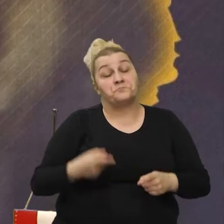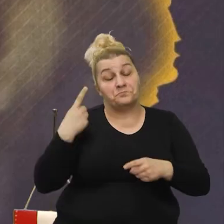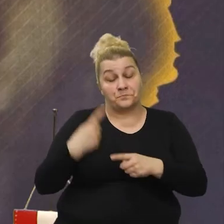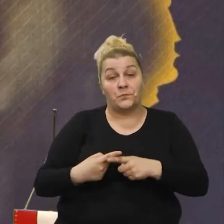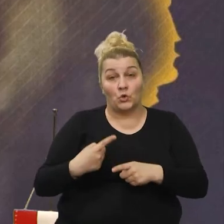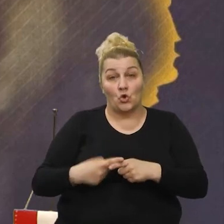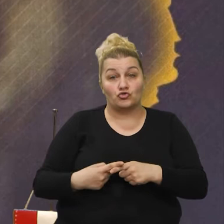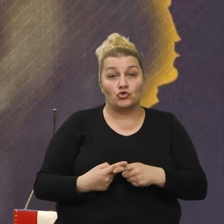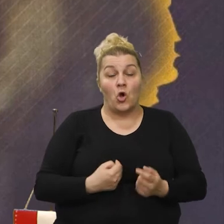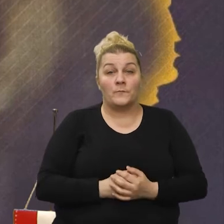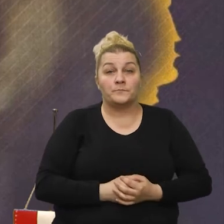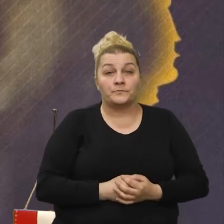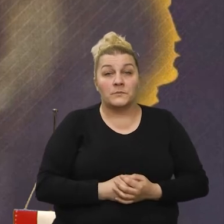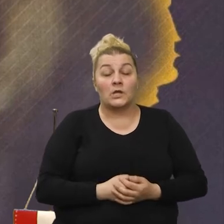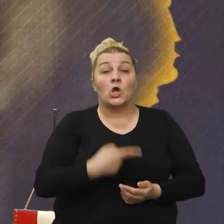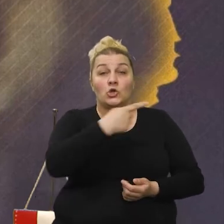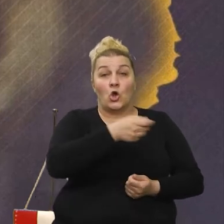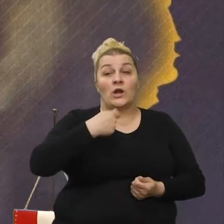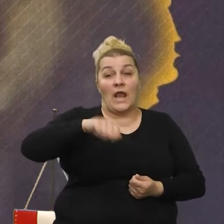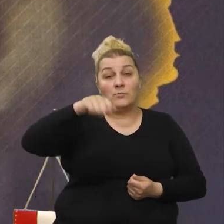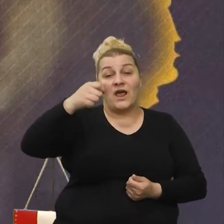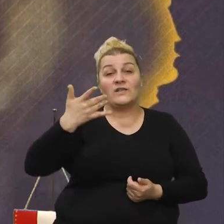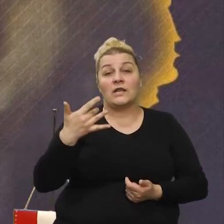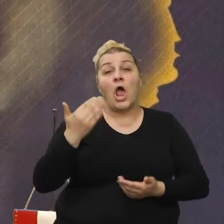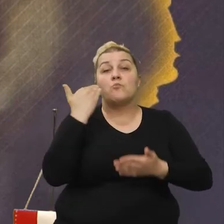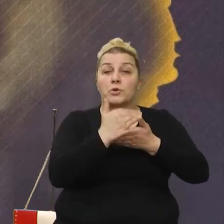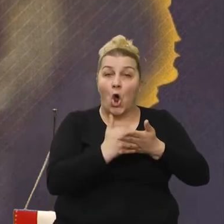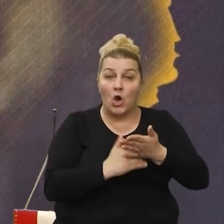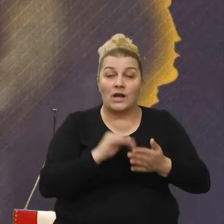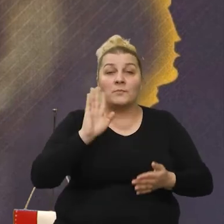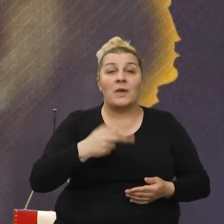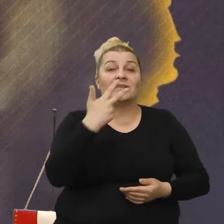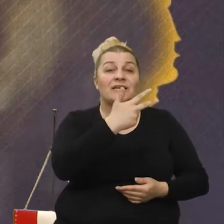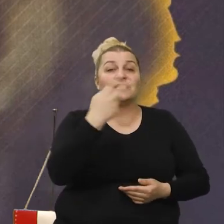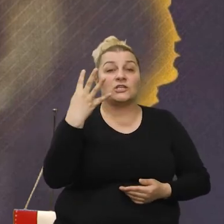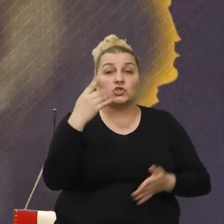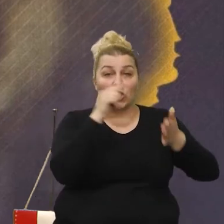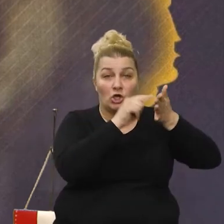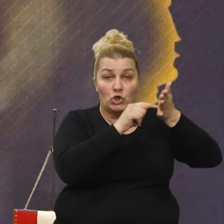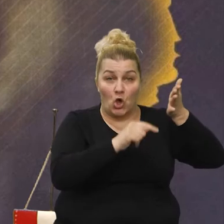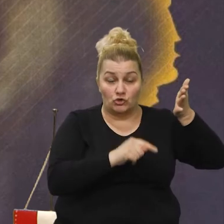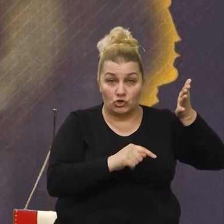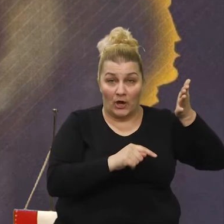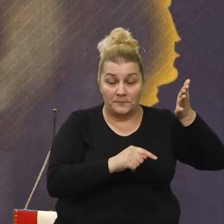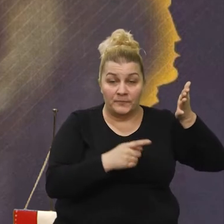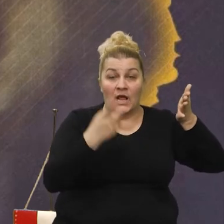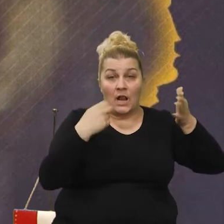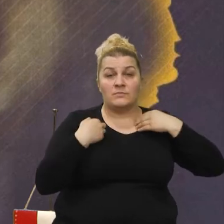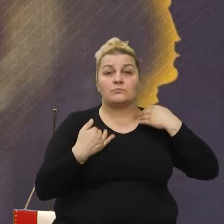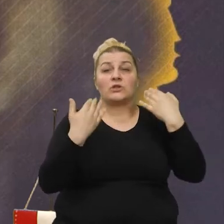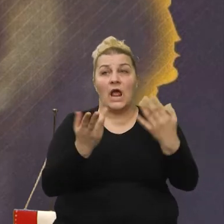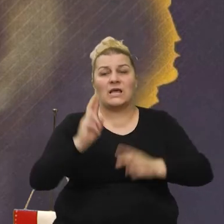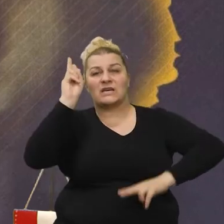je napravljen jedan program koji je imao 34 točke. Međutim, kad smo mi to dali u